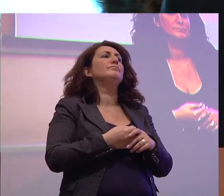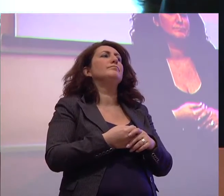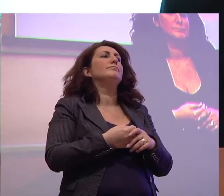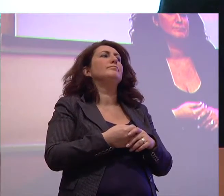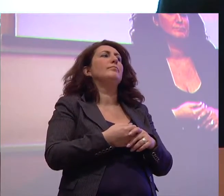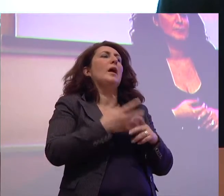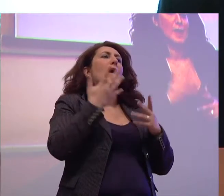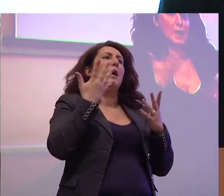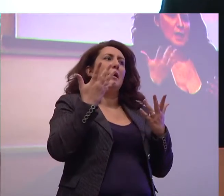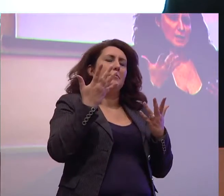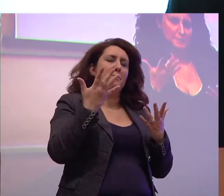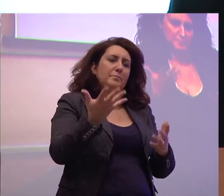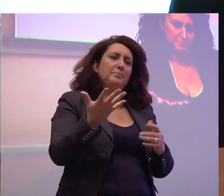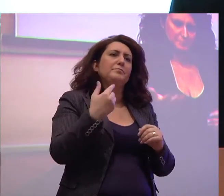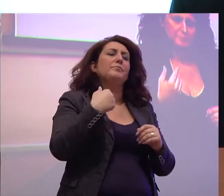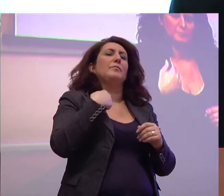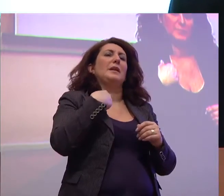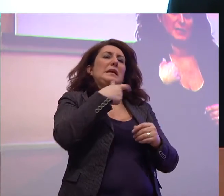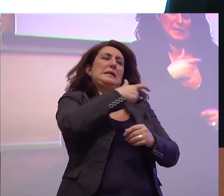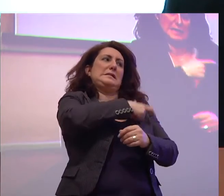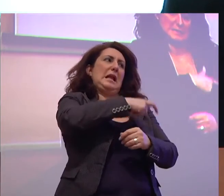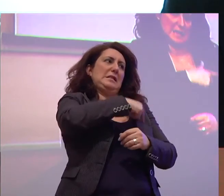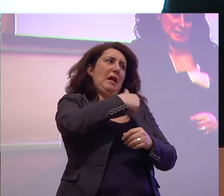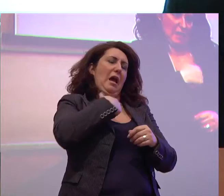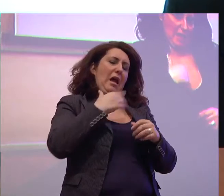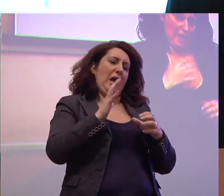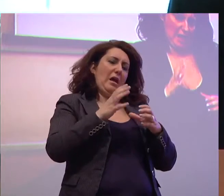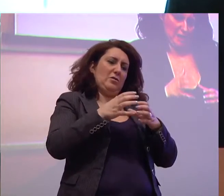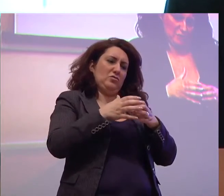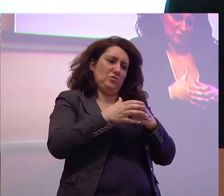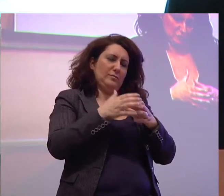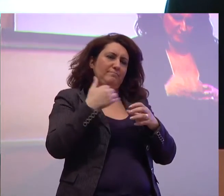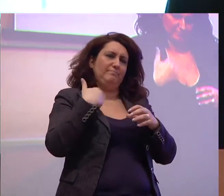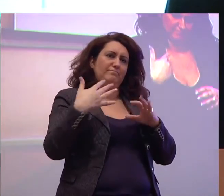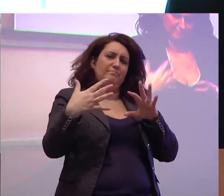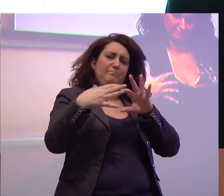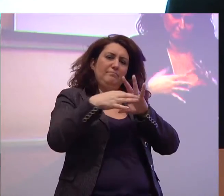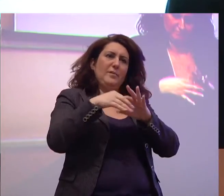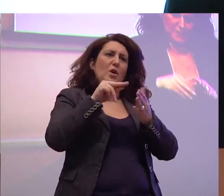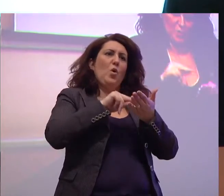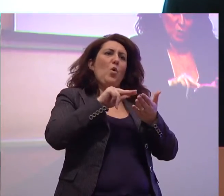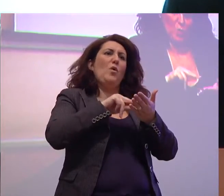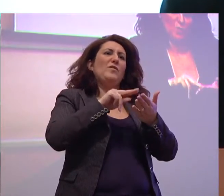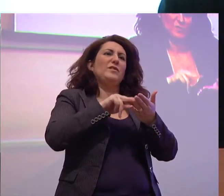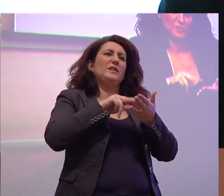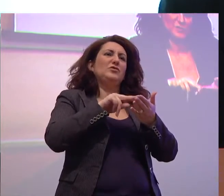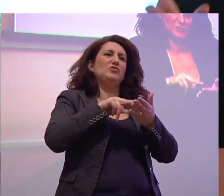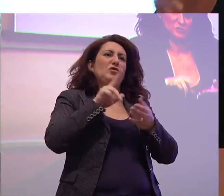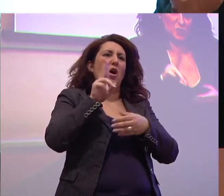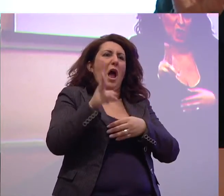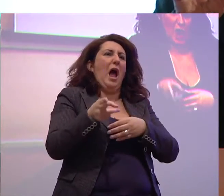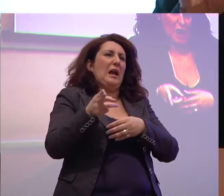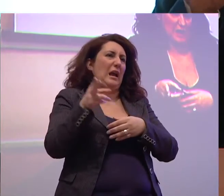sindacato d'accordo con l'ufficio H della UIL stiamo